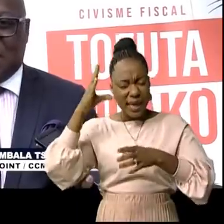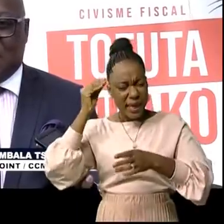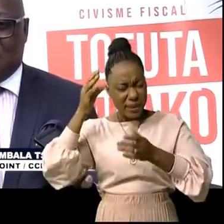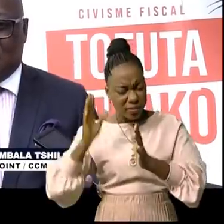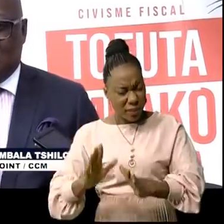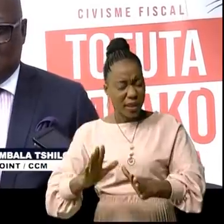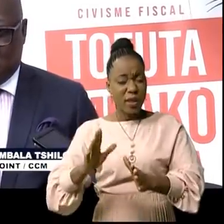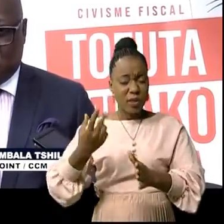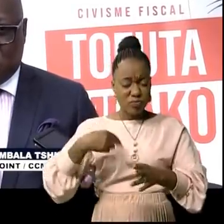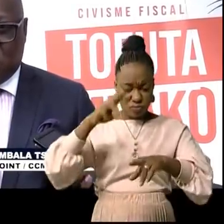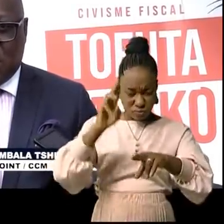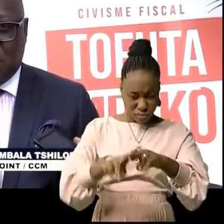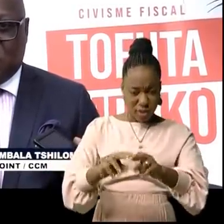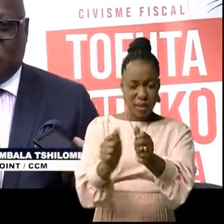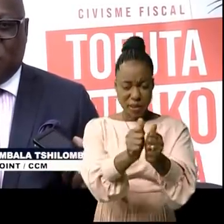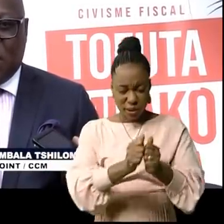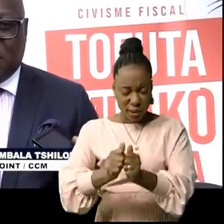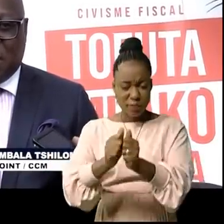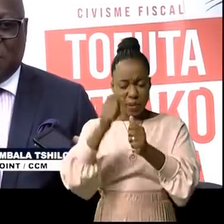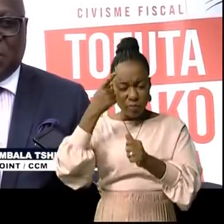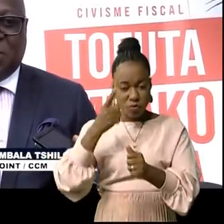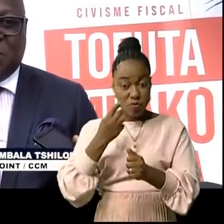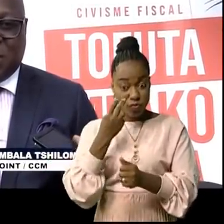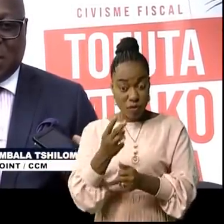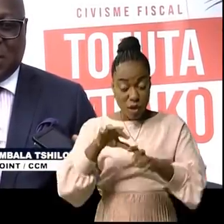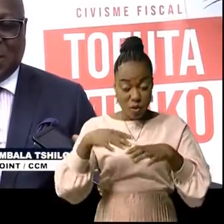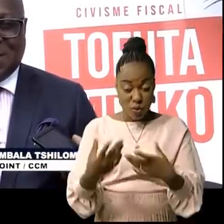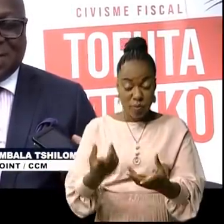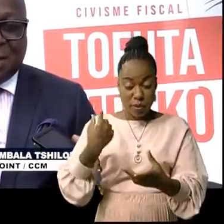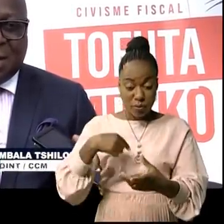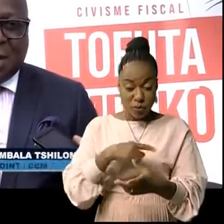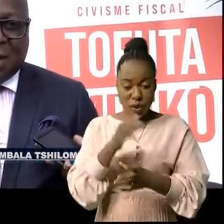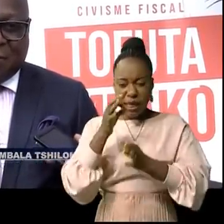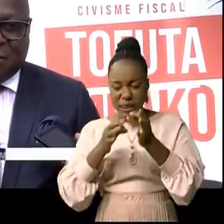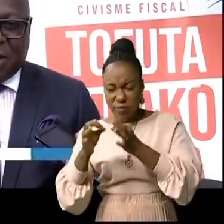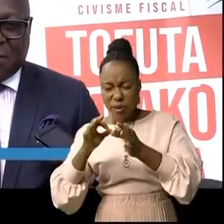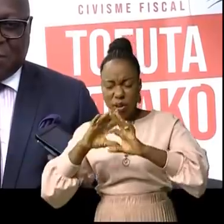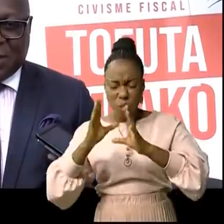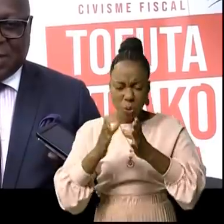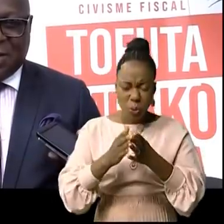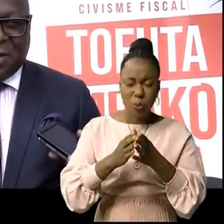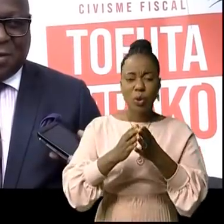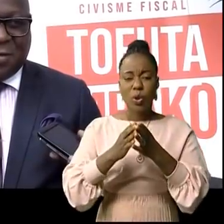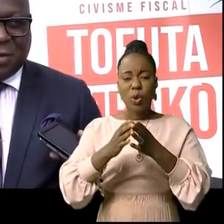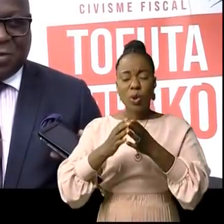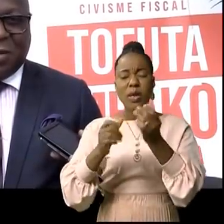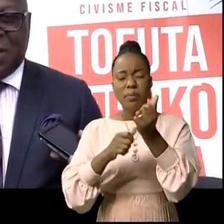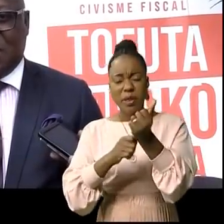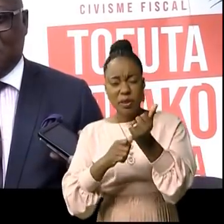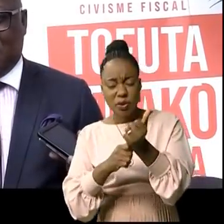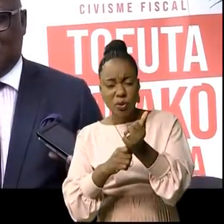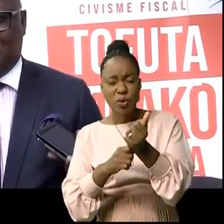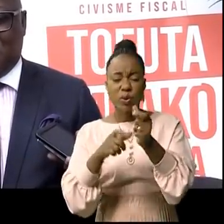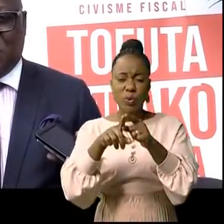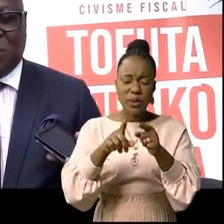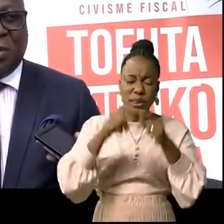fiscale et constitutionnelle pour voir dans quelle mesure s'adresser déjà à la fois aux décideurs, aux gestionnaires